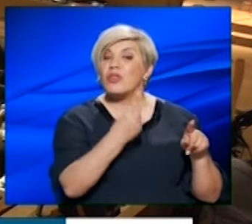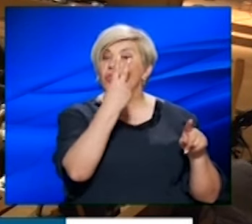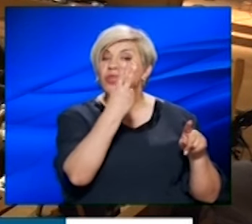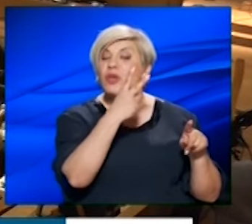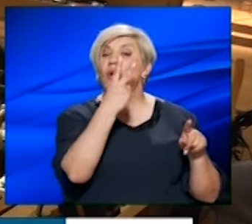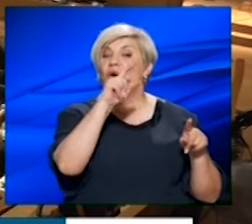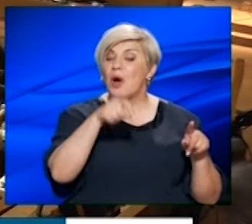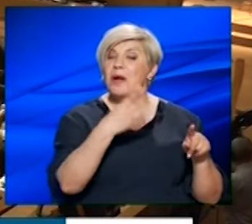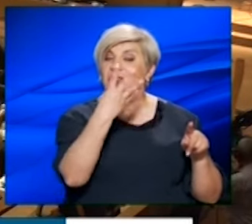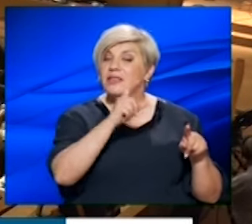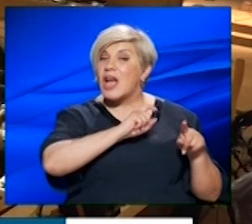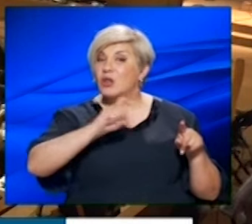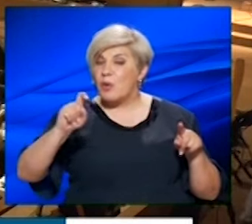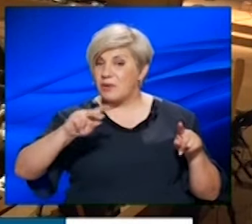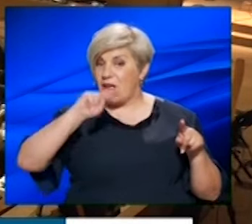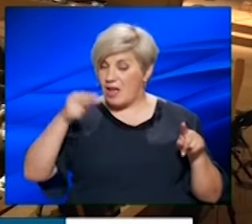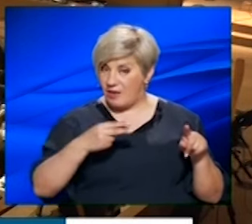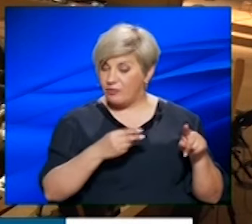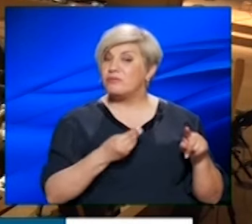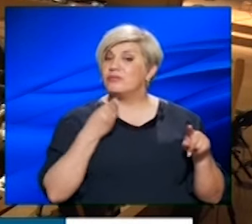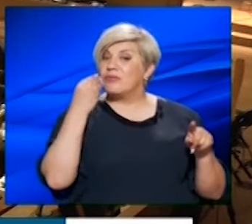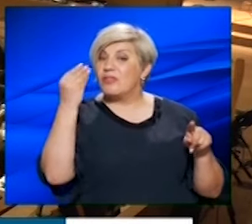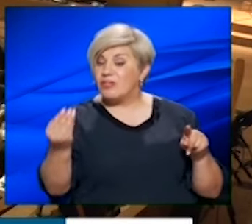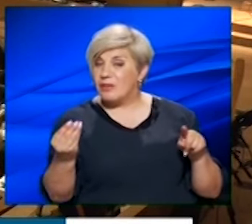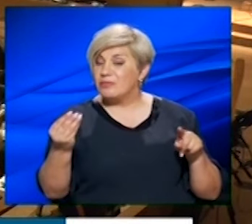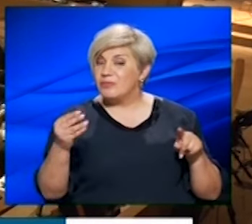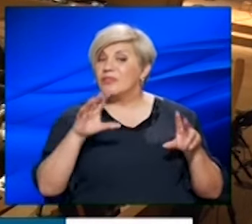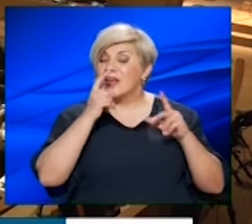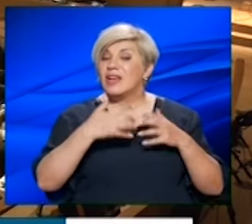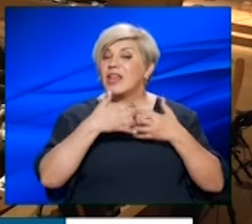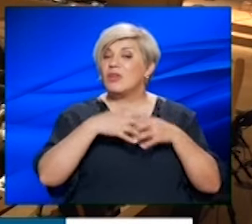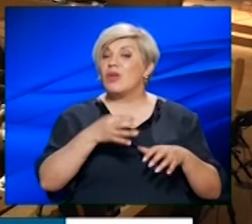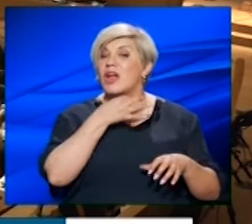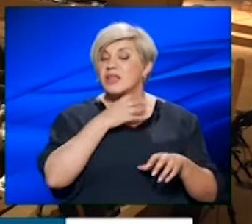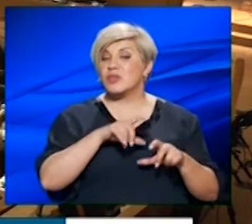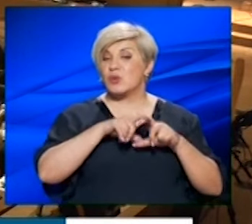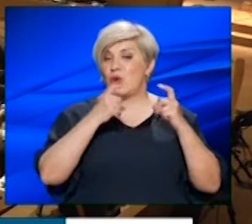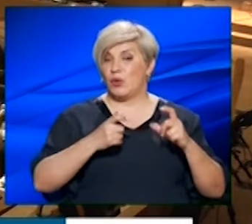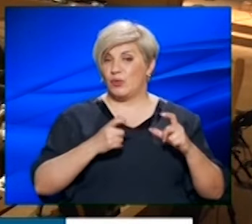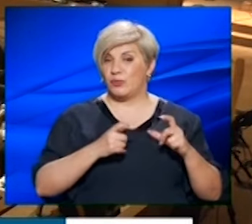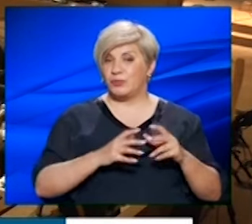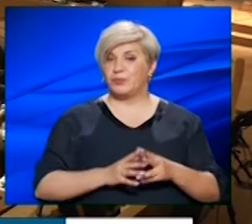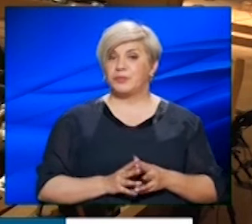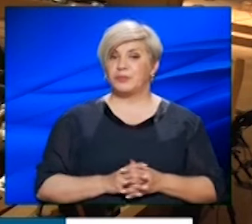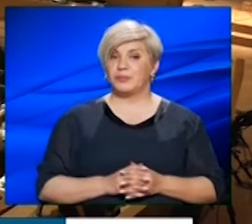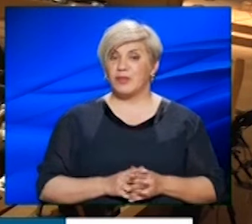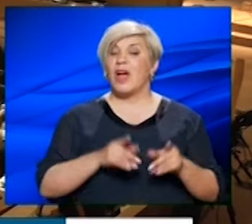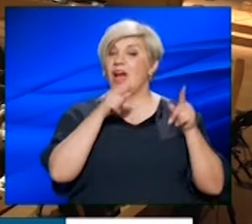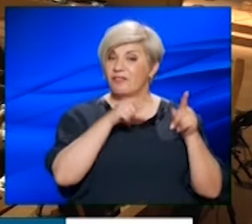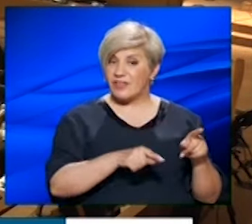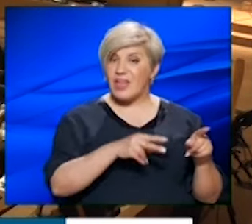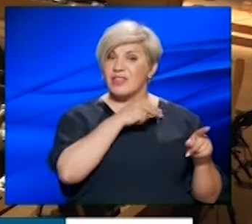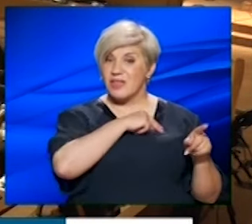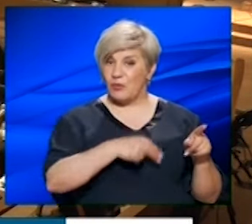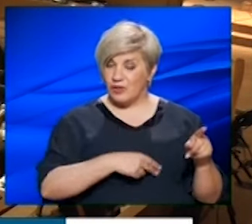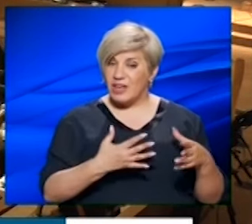,4 εκατομμύρα ευρώ από τους κρατικούς αυτοτελείς πόρους στο Δήμο Θεσσαλονίκης για τις λειτουργικές ανάγκες των σχολείων. Γι' αυτά η